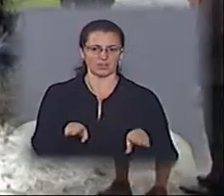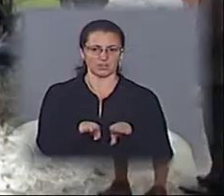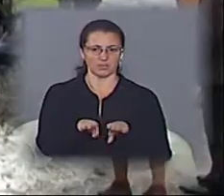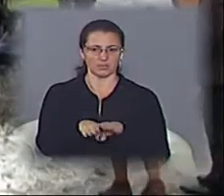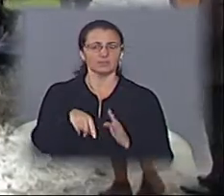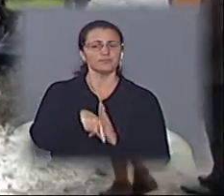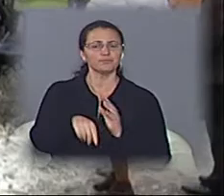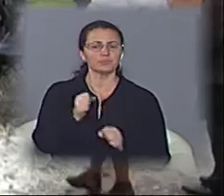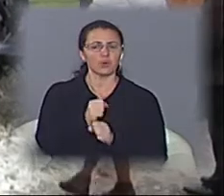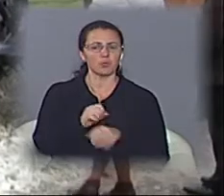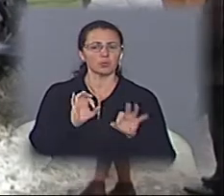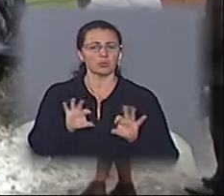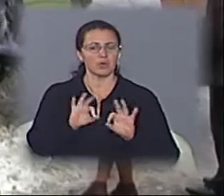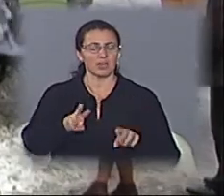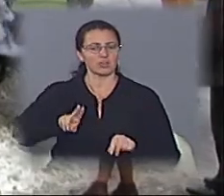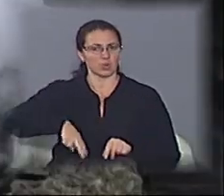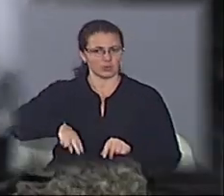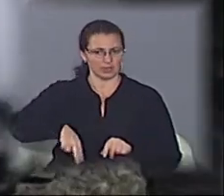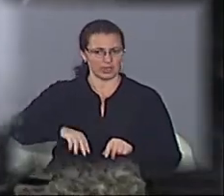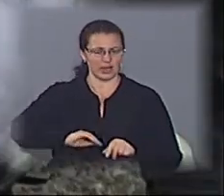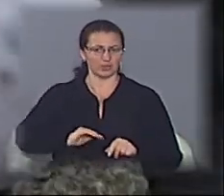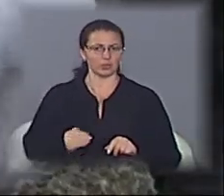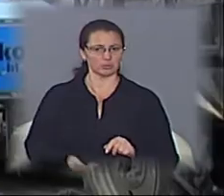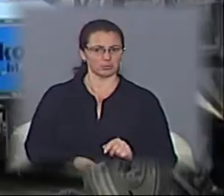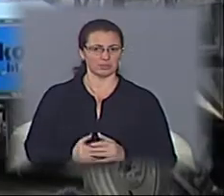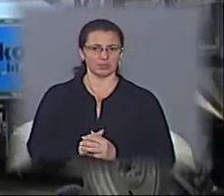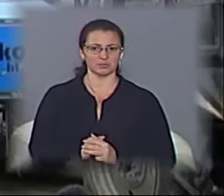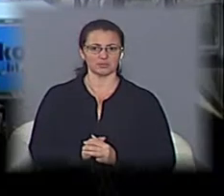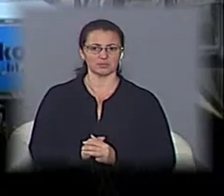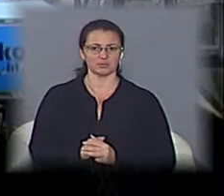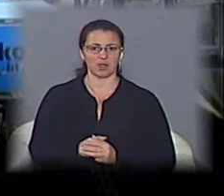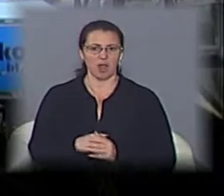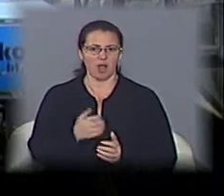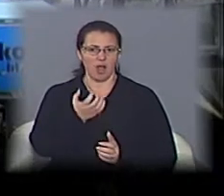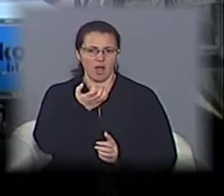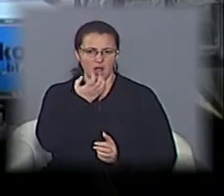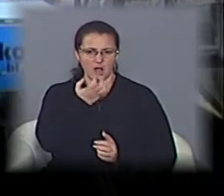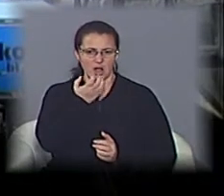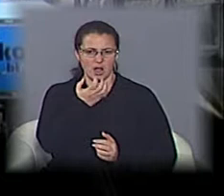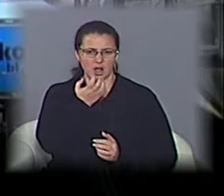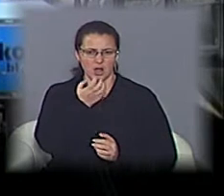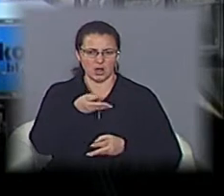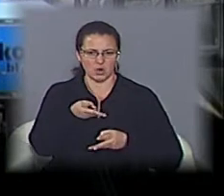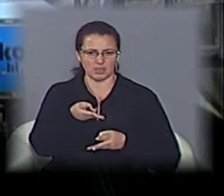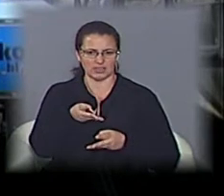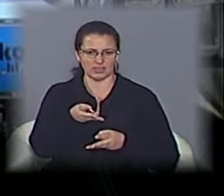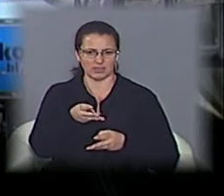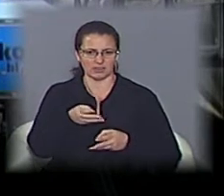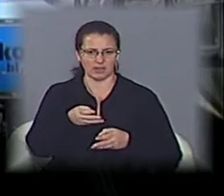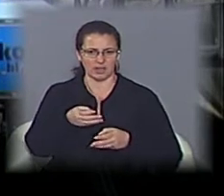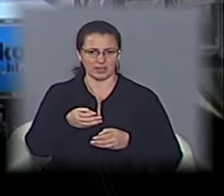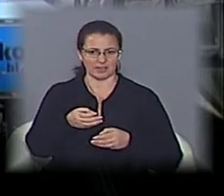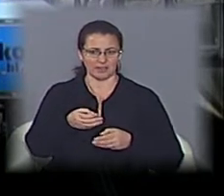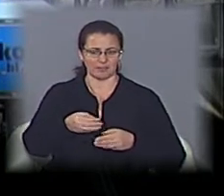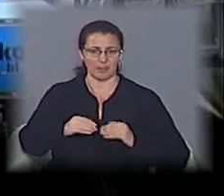чеської установки пояснює директор шляху ремонтного підприємства Теодор Олексин. «Розігріваємо плитою, ви бачили ззаді,